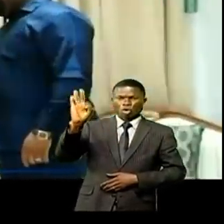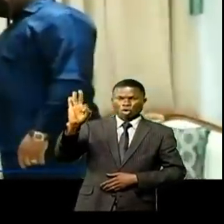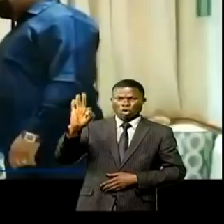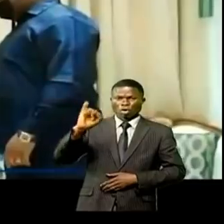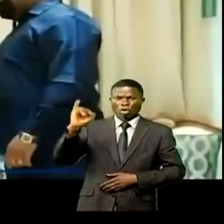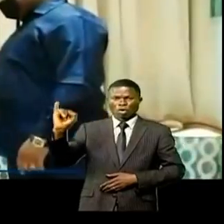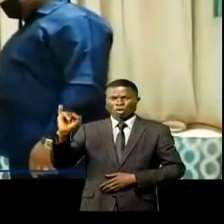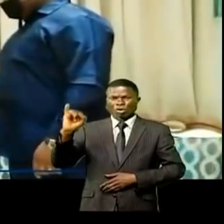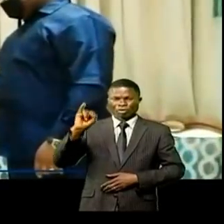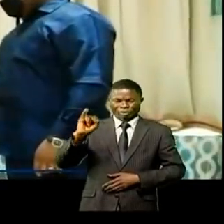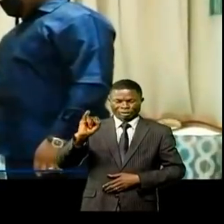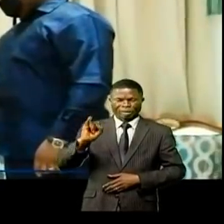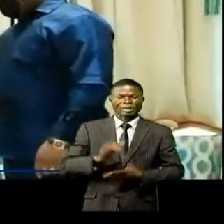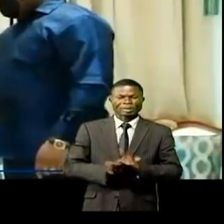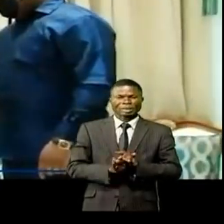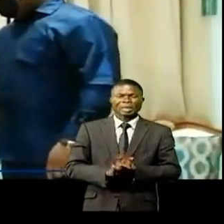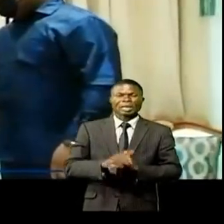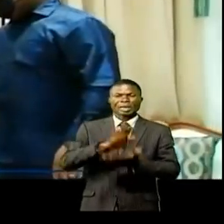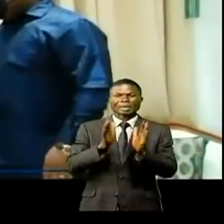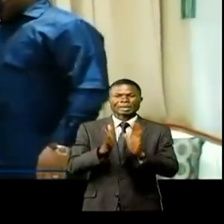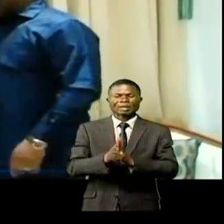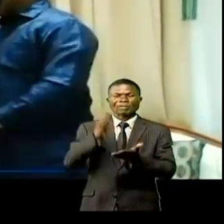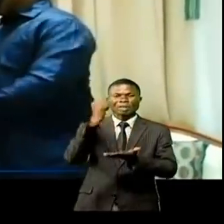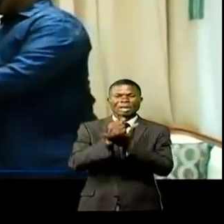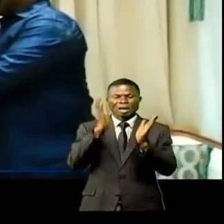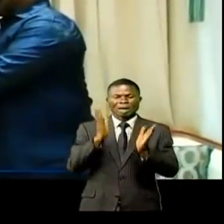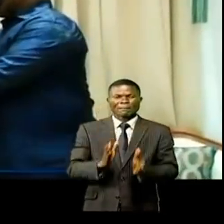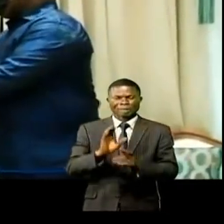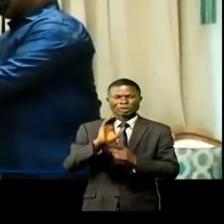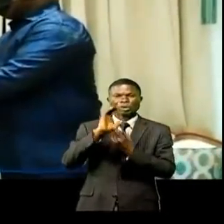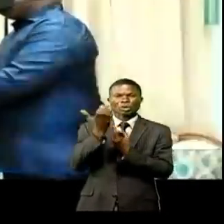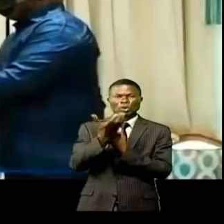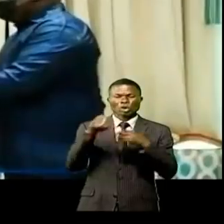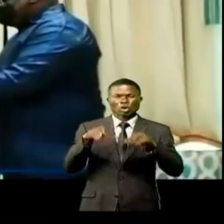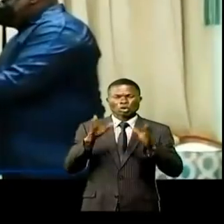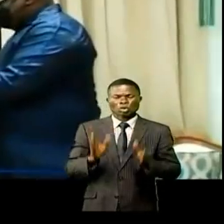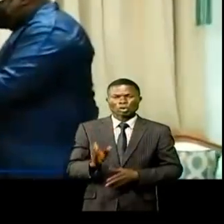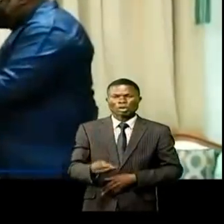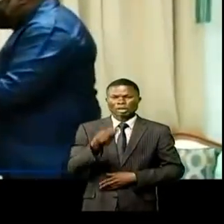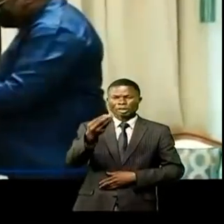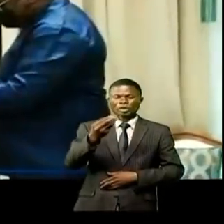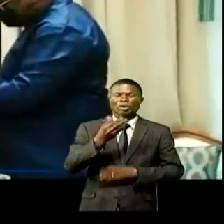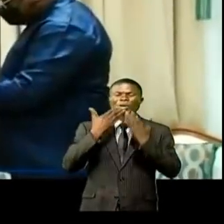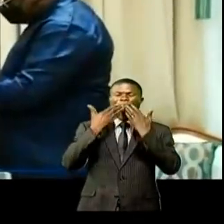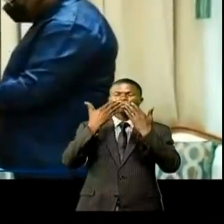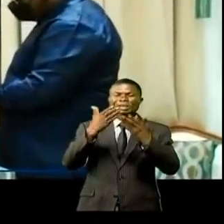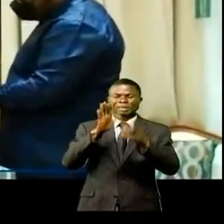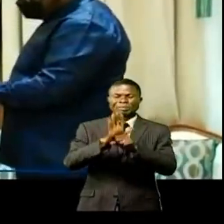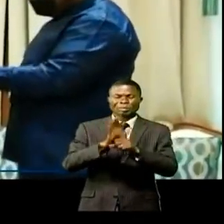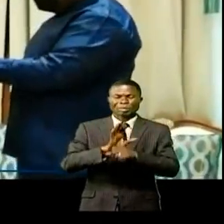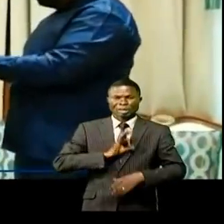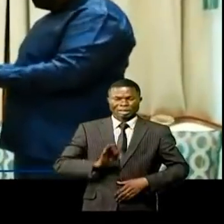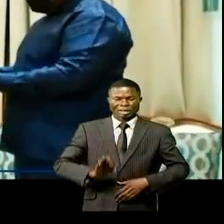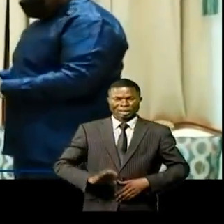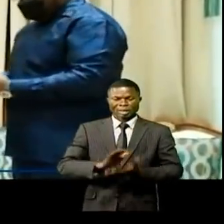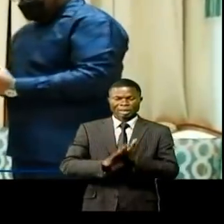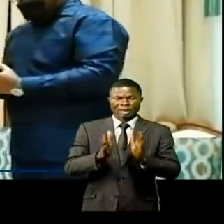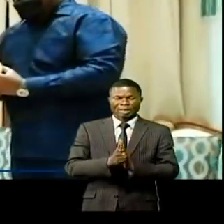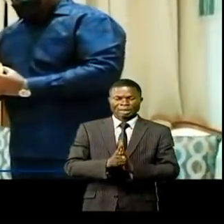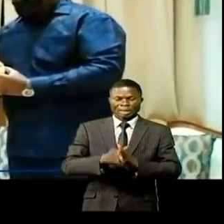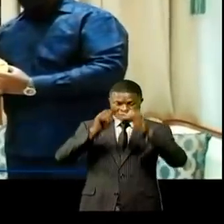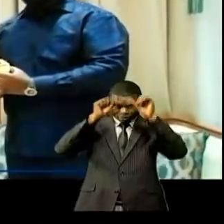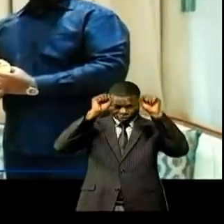élevé récemment au rang d'ambassadeur de la culture congolaise, est venu remercier l'artisan de son élévation, le président